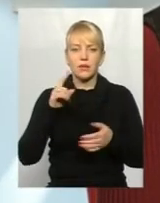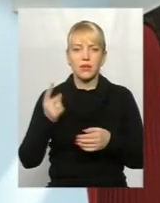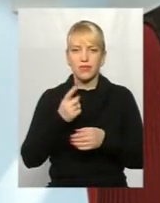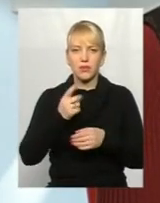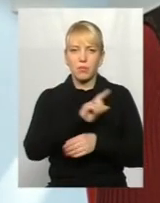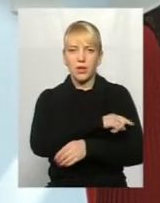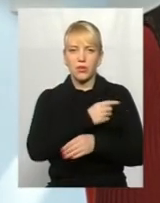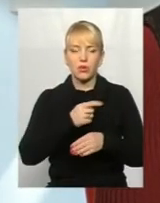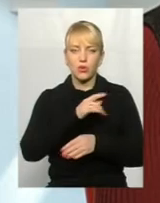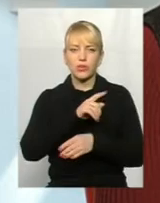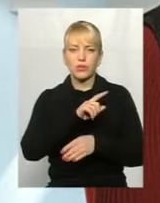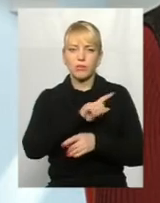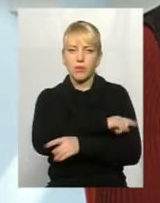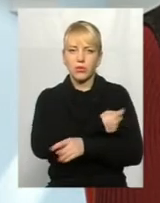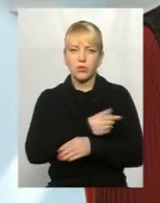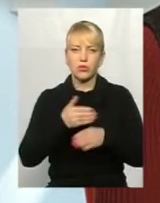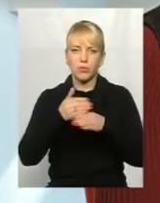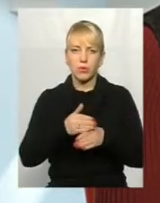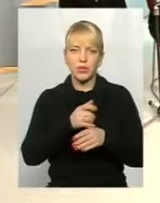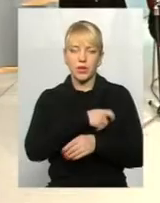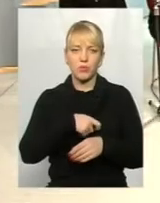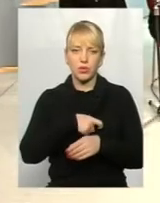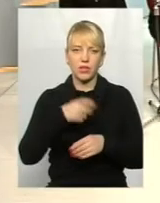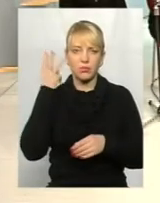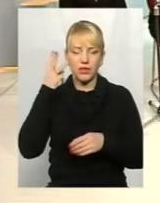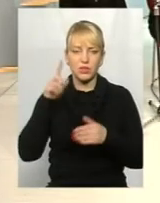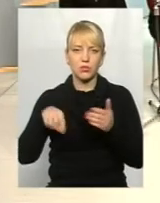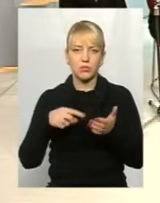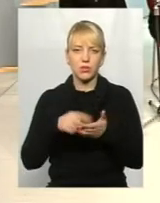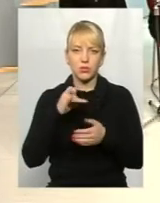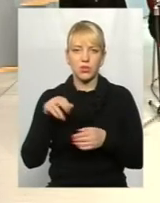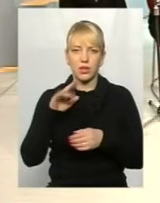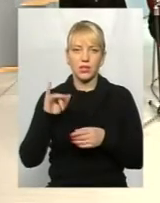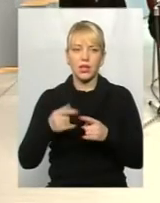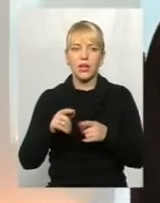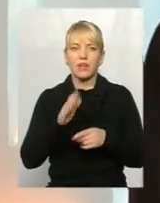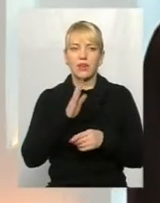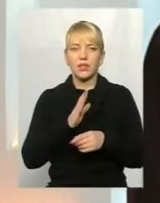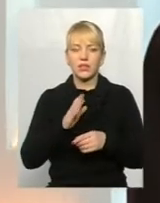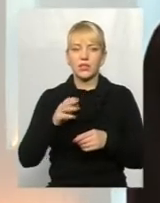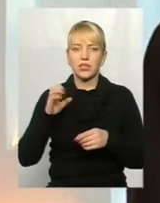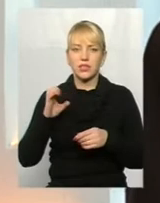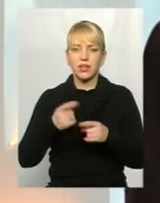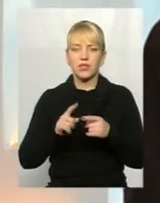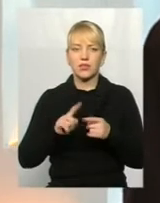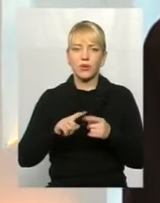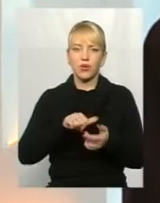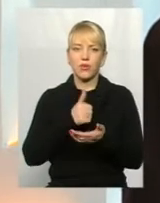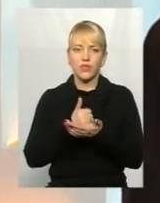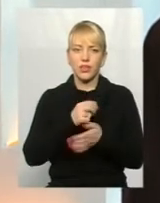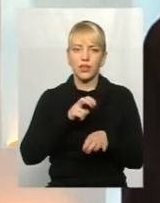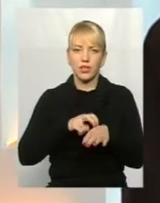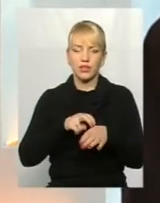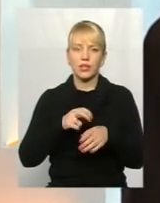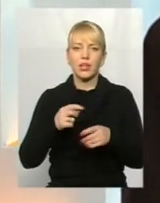-санітарної допомоги номер 2, депутат Хмельницької міської ради та Валентина Гесель, головний лікар Хмельницького міського центру первинної медико-санітарної